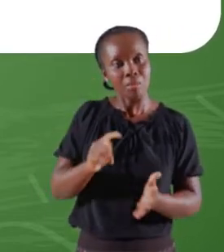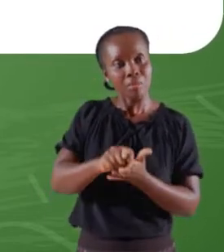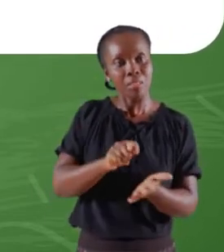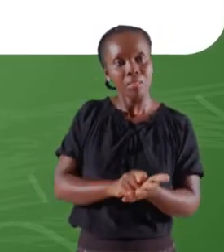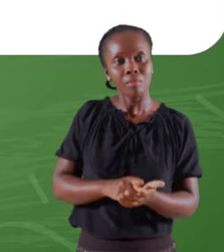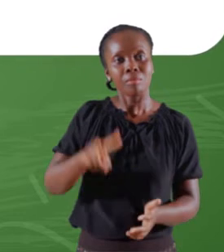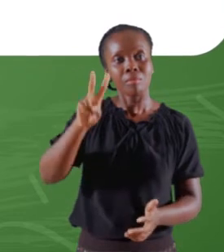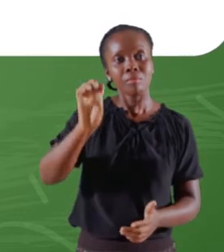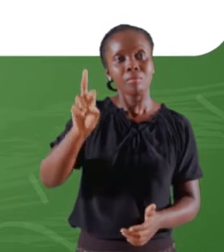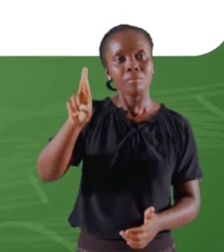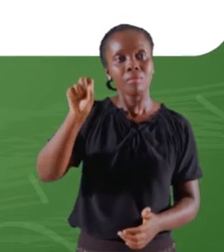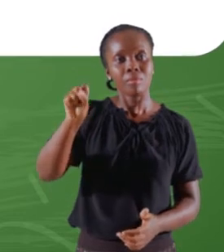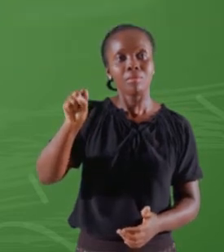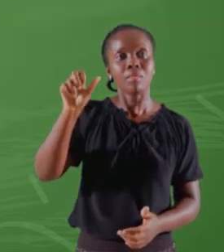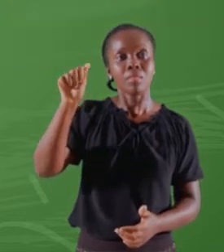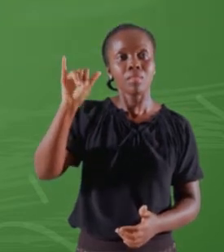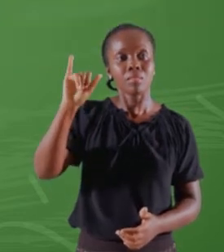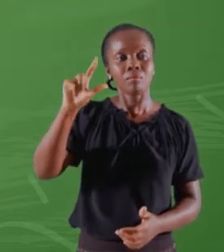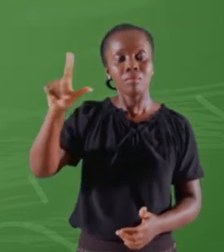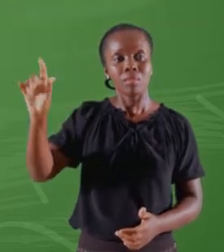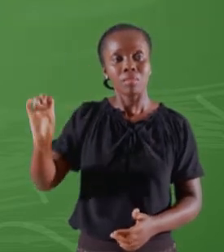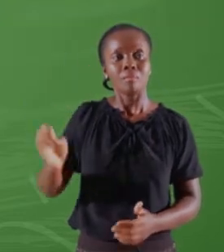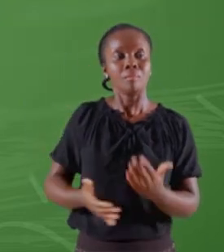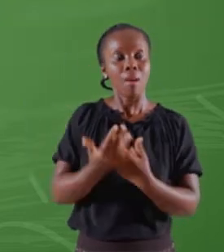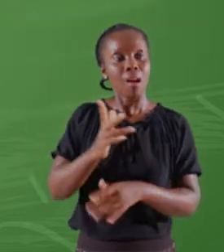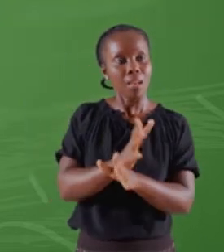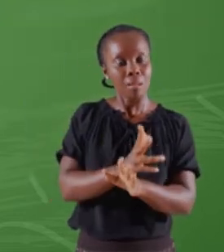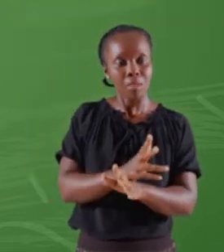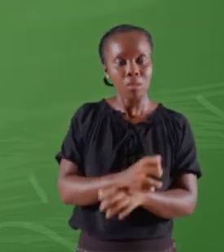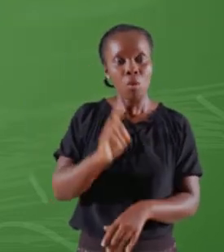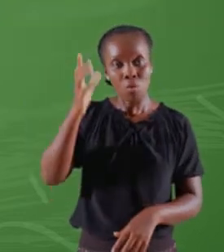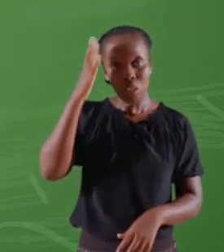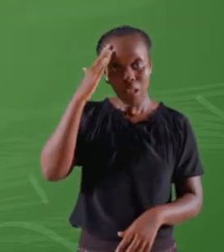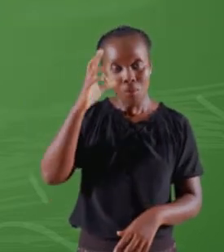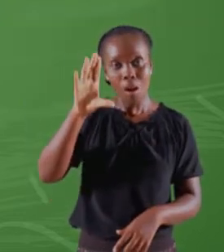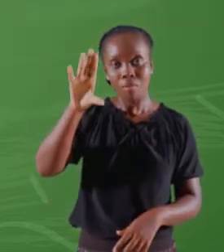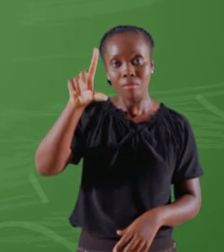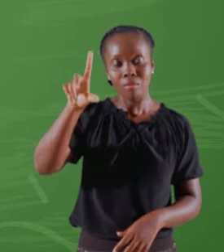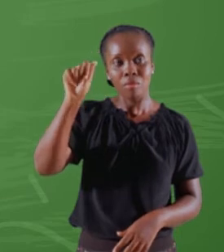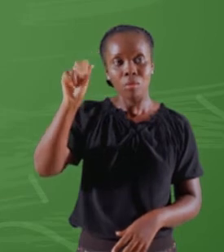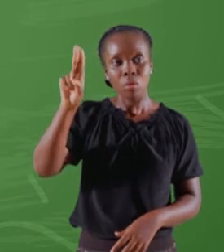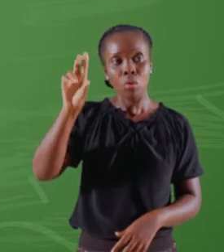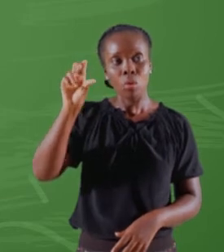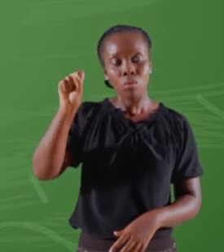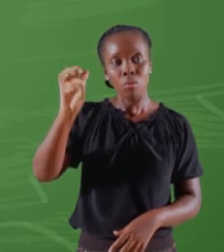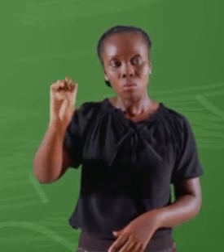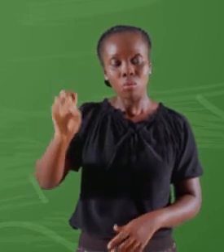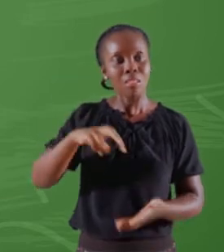'Allemagne. Chers apprenants, entendez ici clauses par décision.